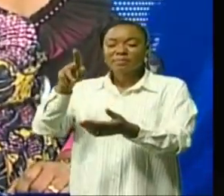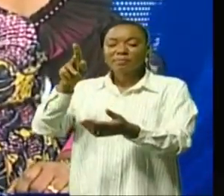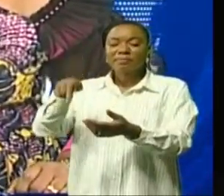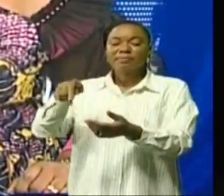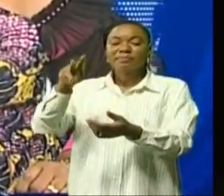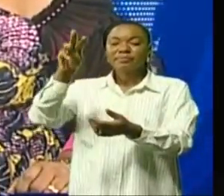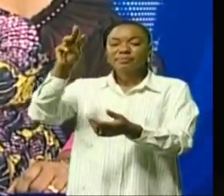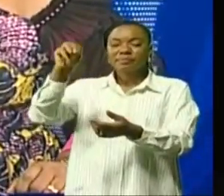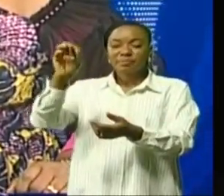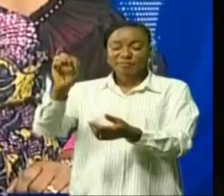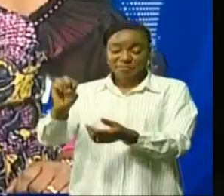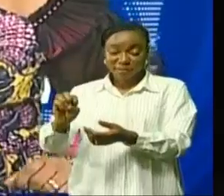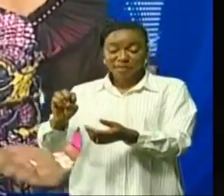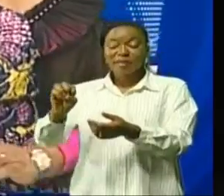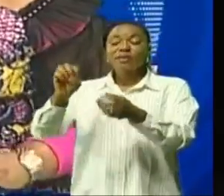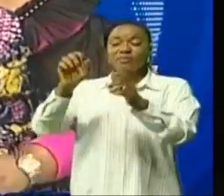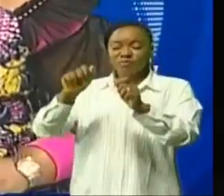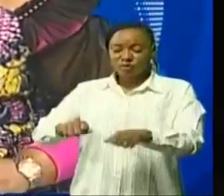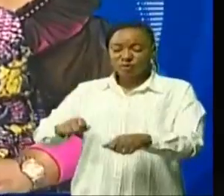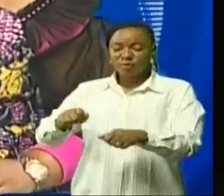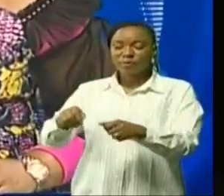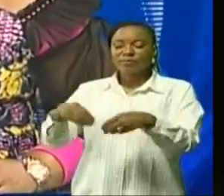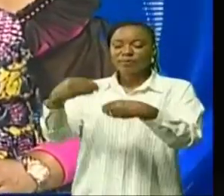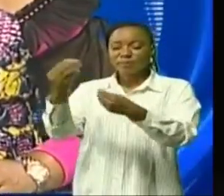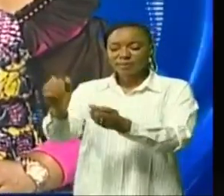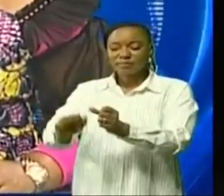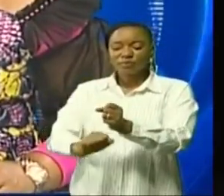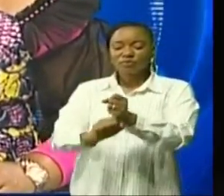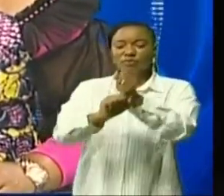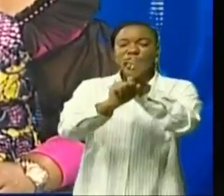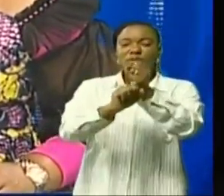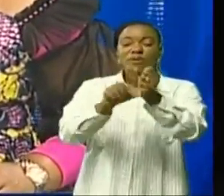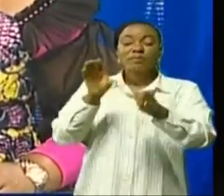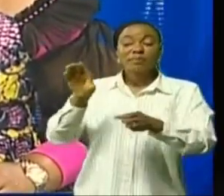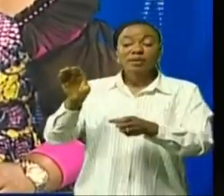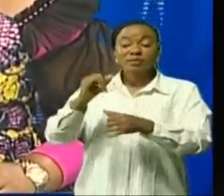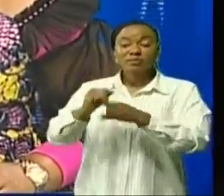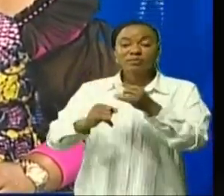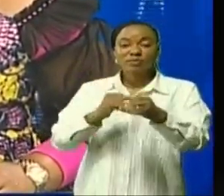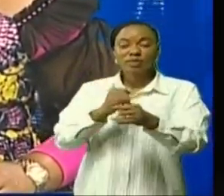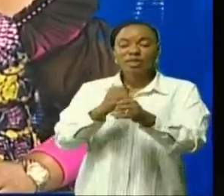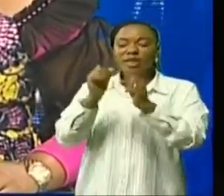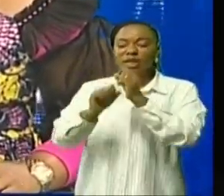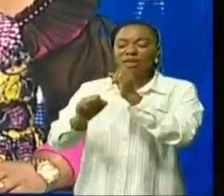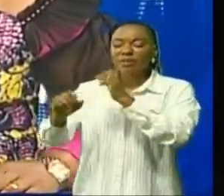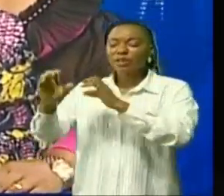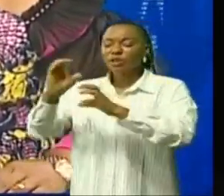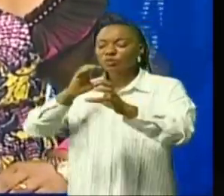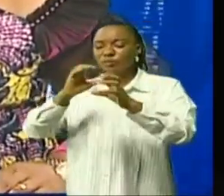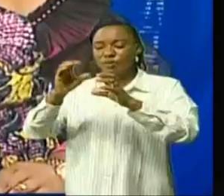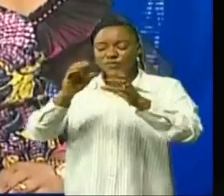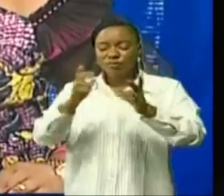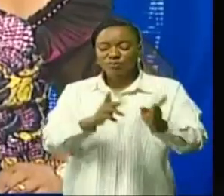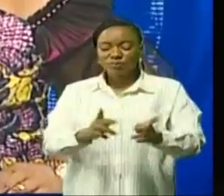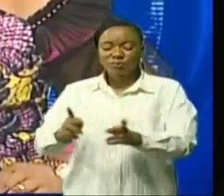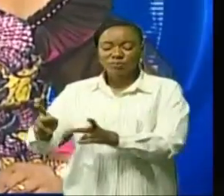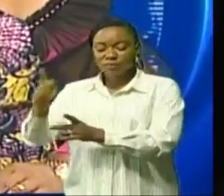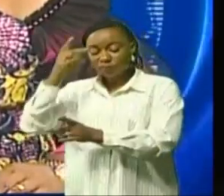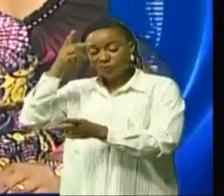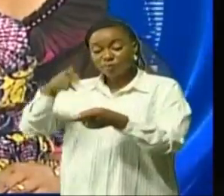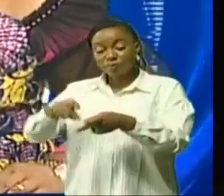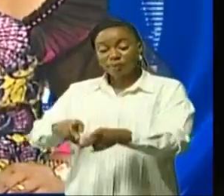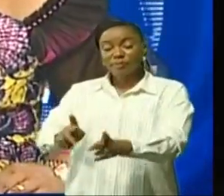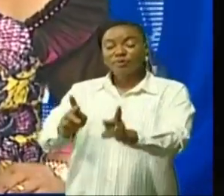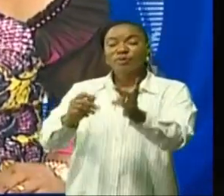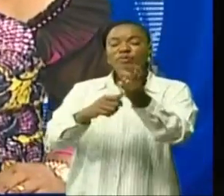PADEM-PME et Silicon Village Banque mondiale une campagne de communication est en cours pour permettre au public